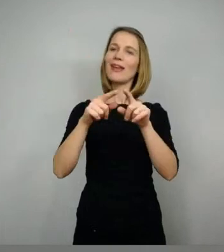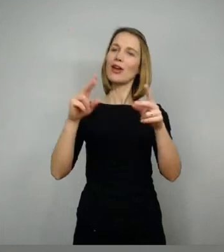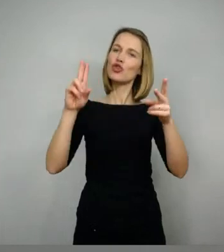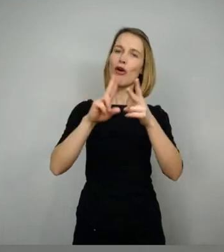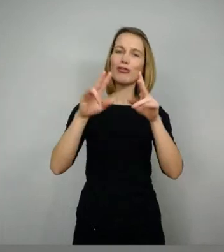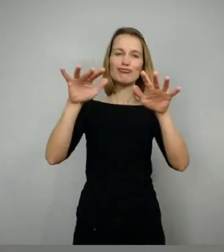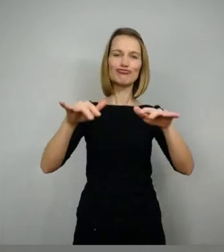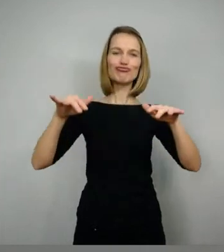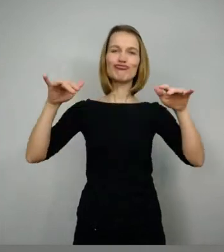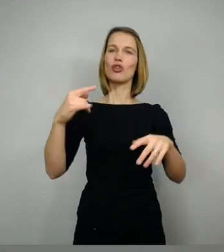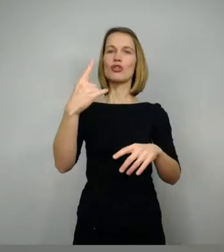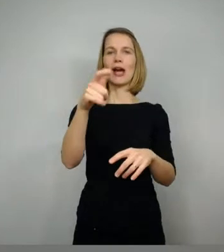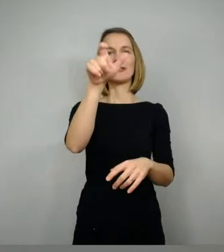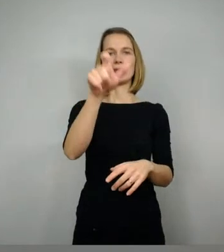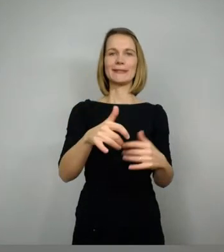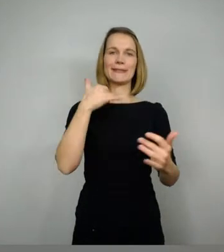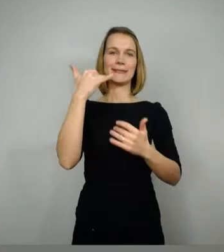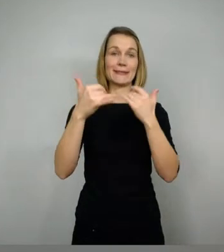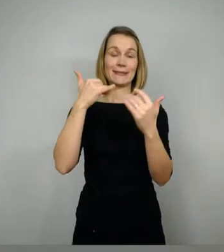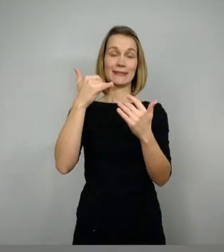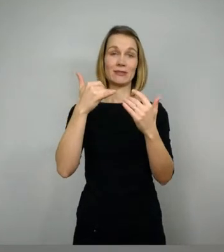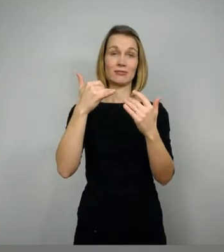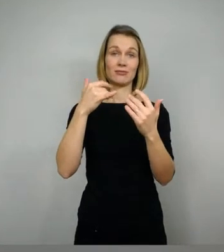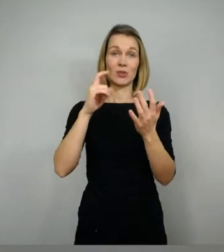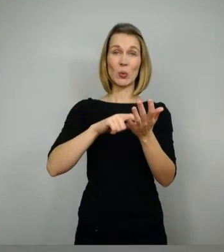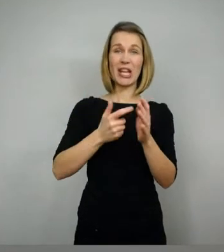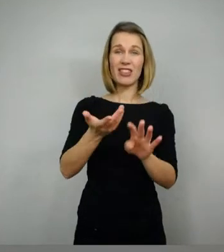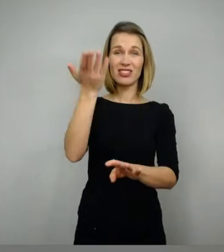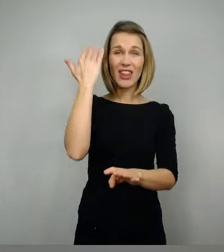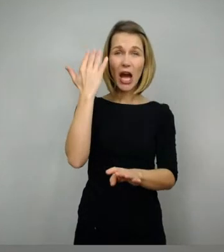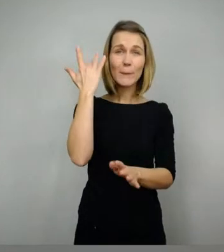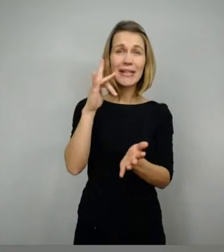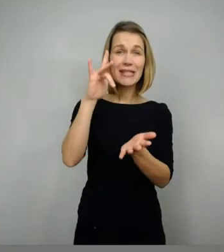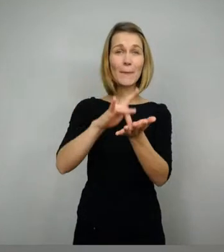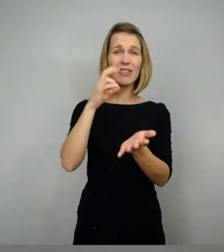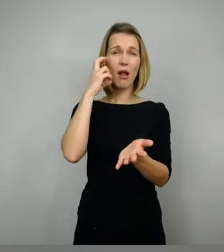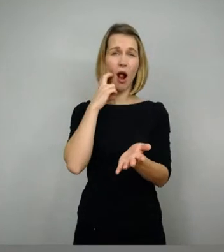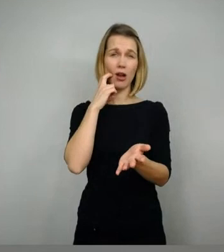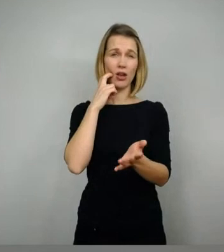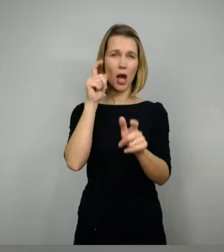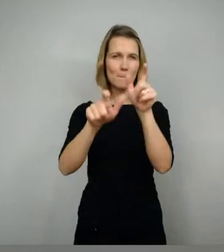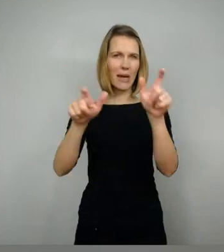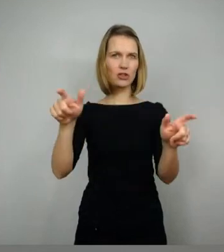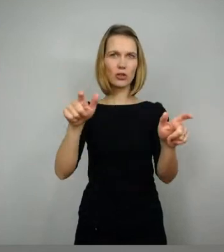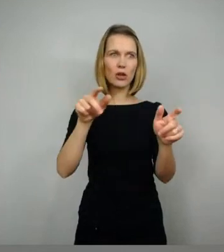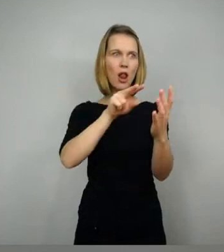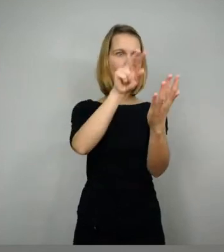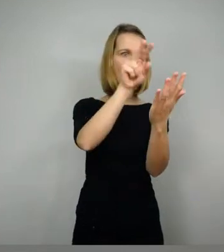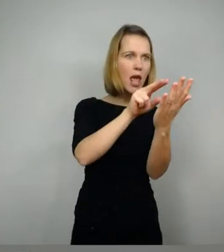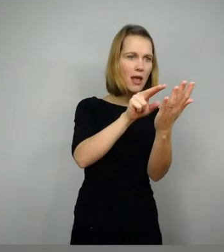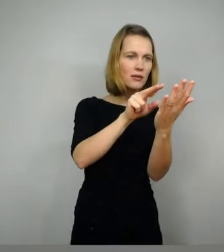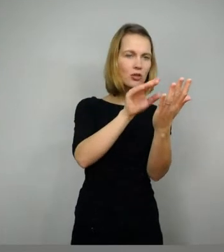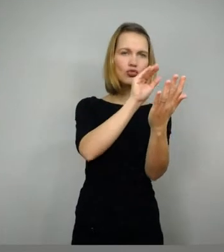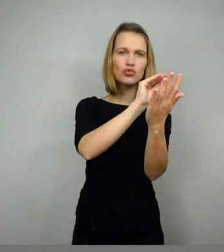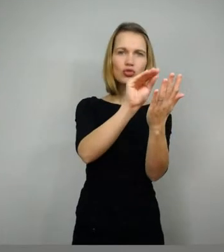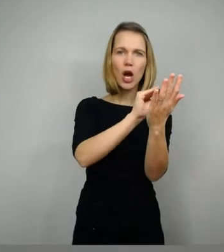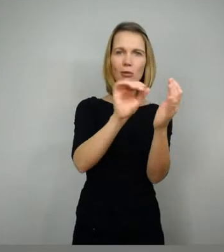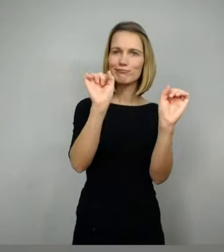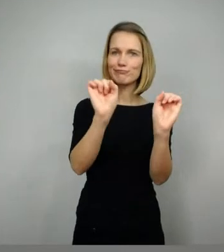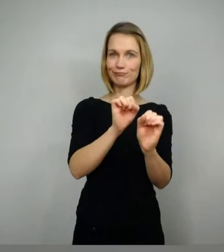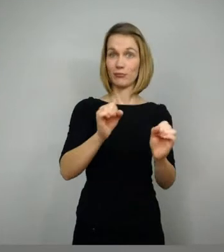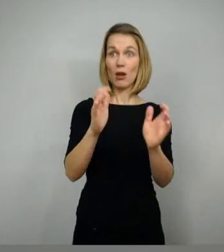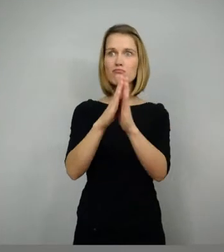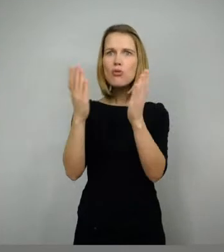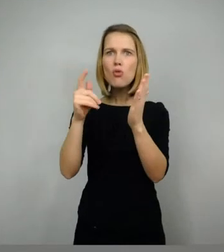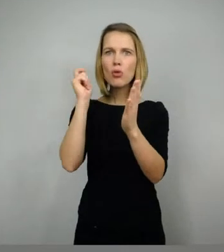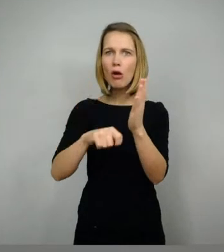Denn die wenigsten Menschen im Mittelalter konnten natürlich lesen und schreiben. Geschweige denn sich ein Buch überhaupt leisten, das sehr, sehr teuer war. Und